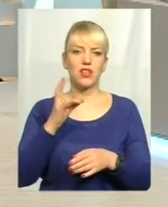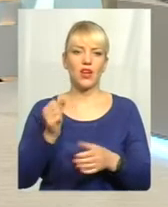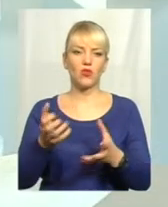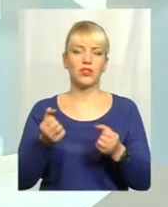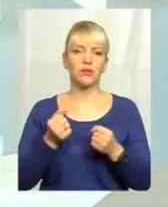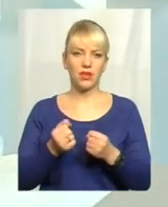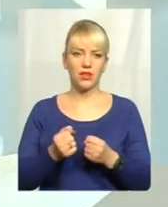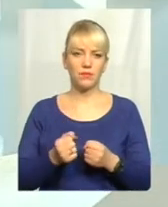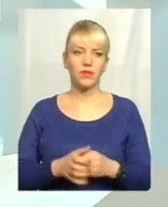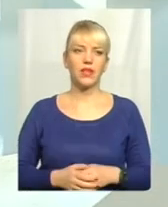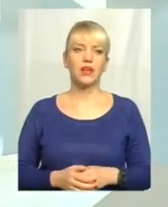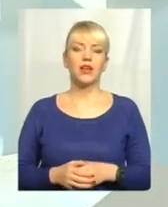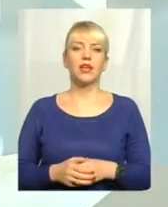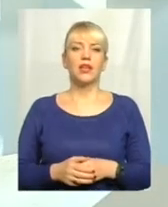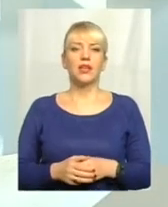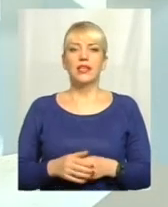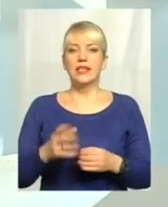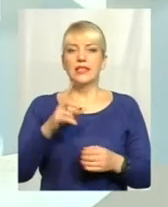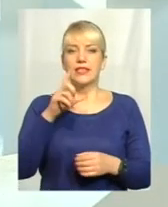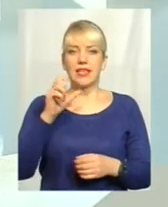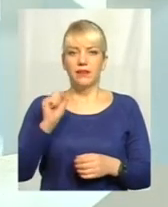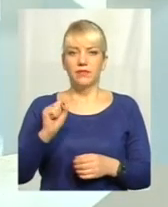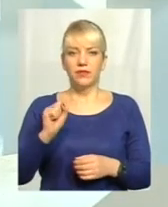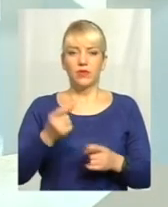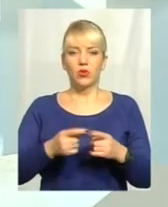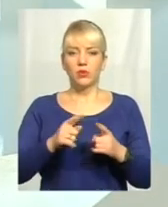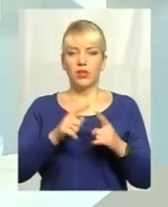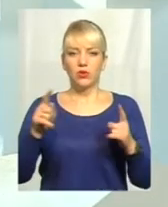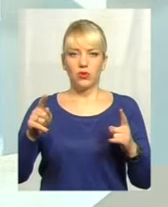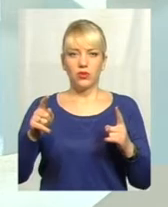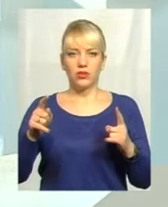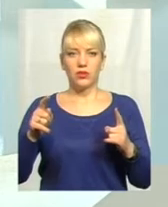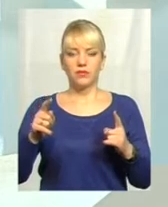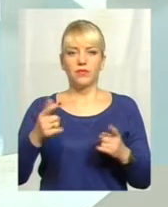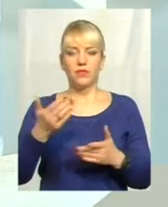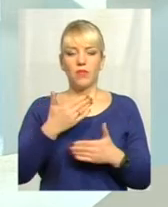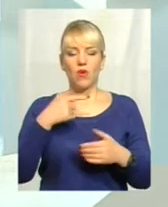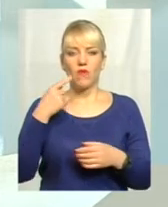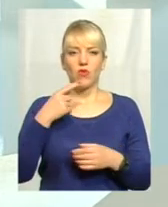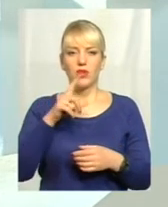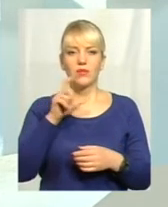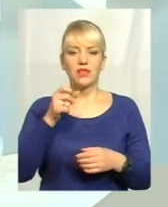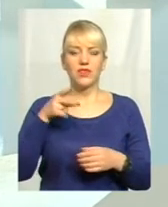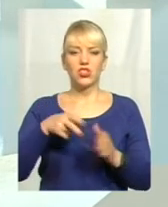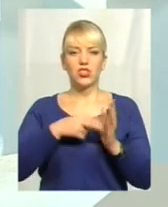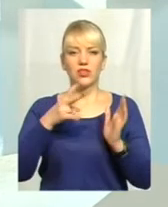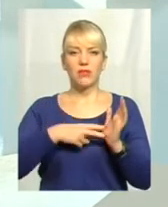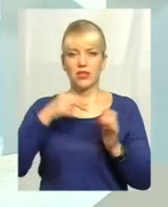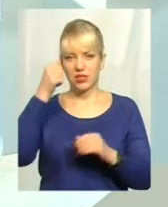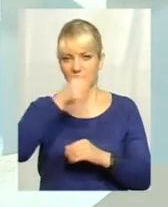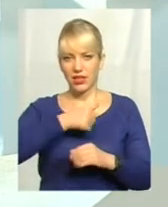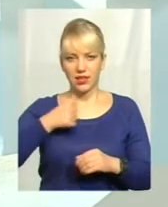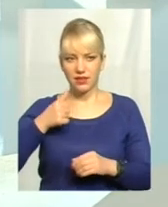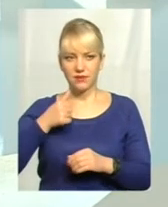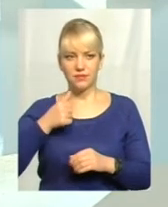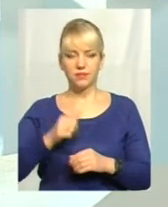Ну, скажімо так, в принципі, за той порід, тобто, фактично, ми говоримо, за 2017 рік,